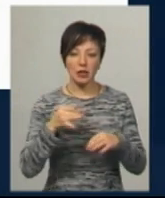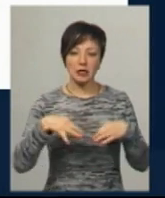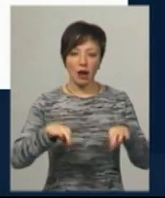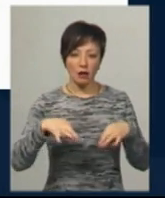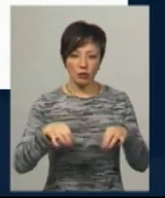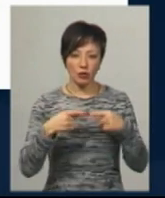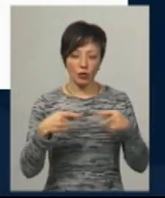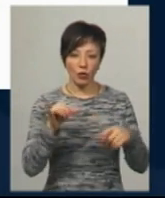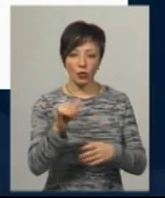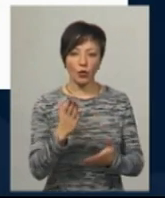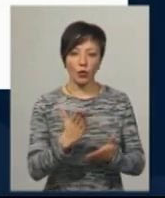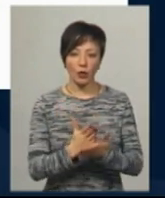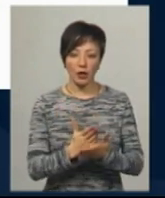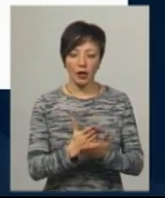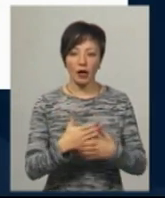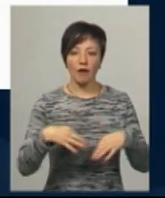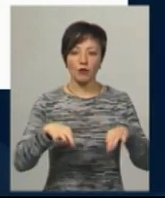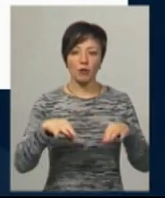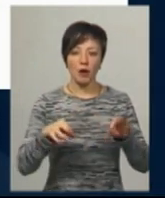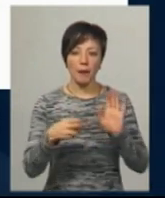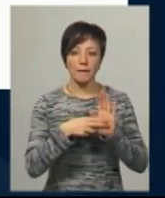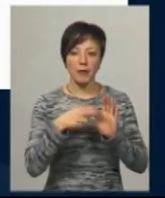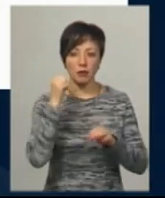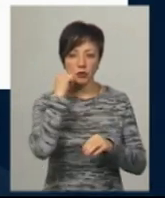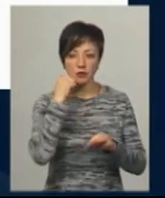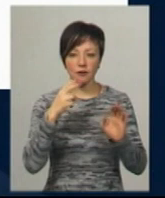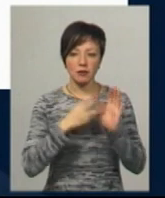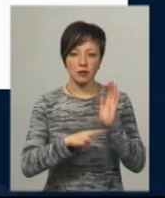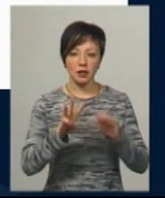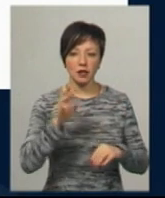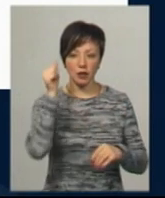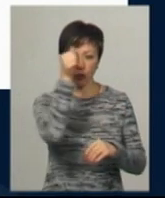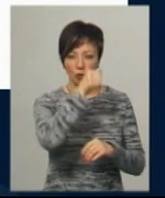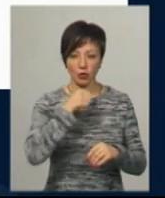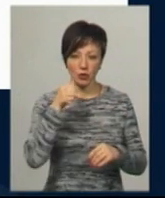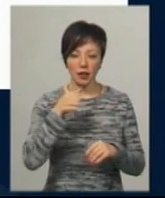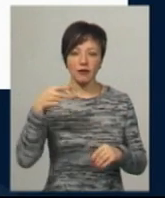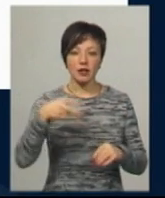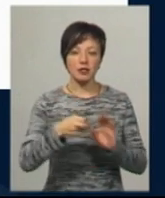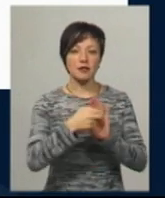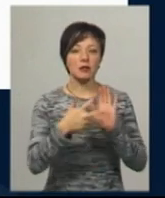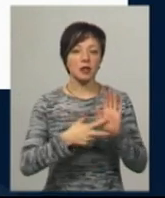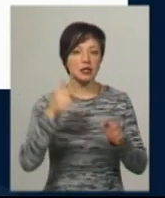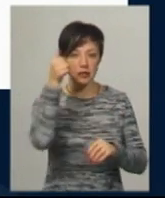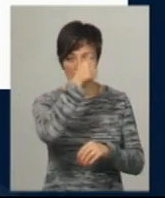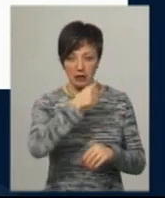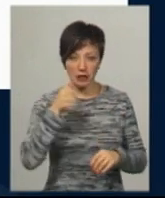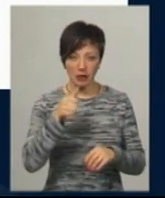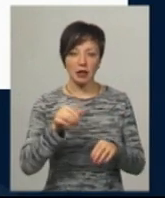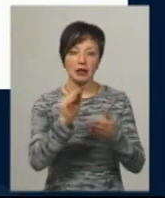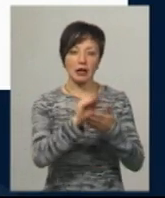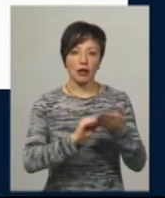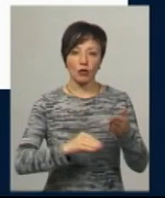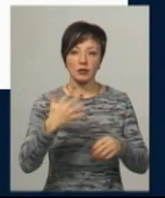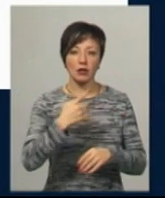транспортних засобів у нього є легковий автомобіль «Москвич» 1983 року. За 2018 рік посадовець декларує